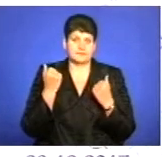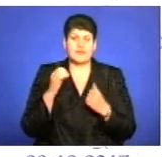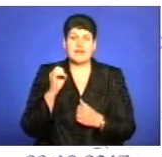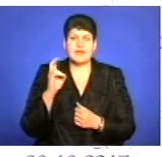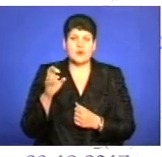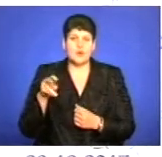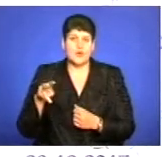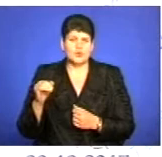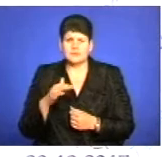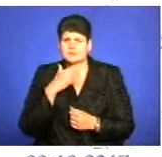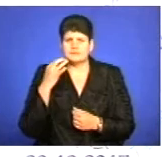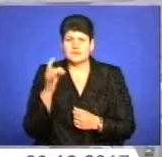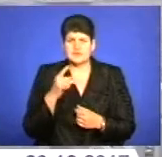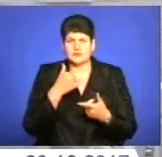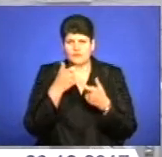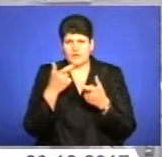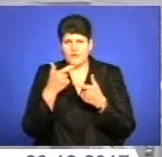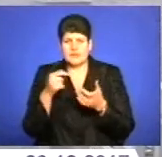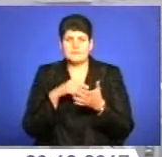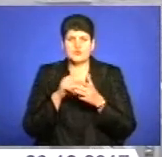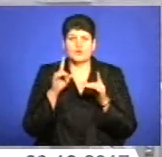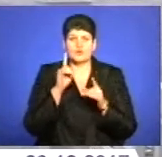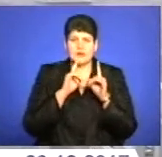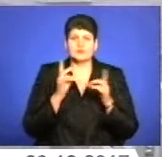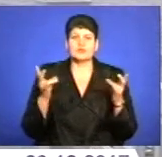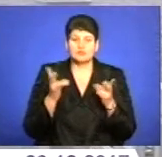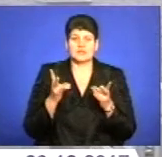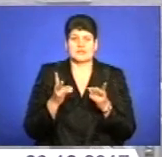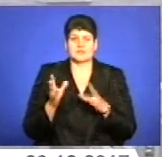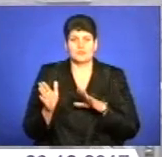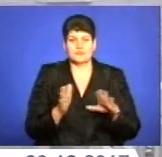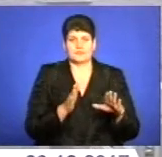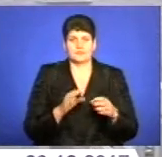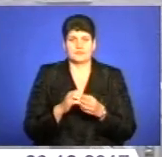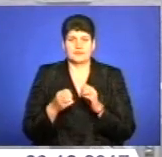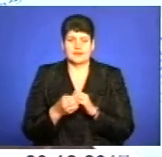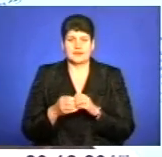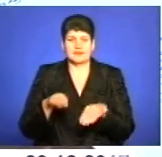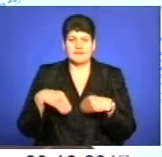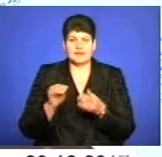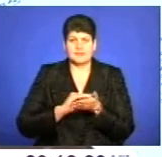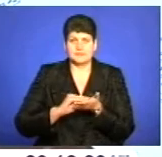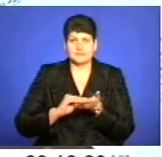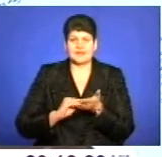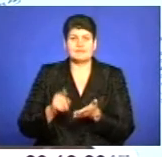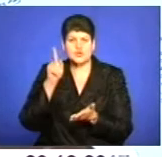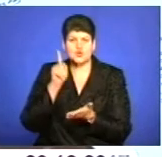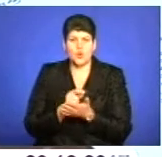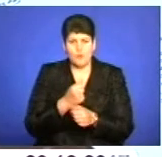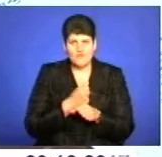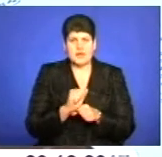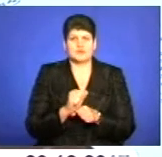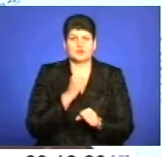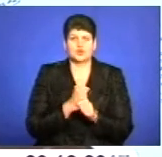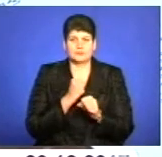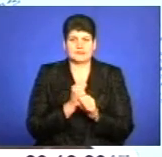неодноразово інформували міську раду про необхідність усунути недоліки. Видавали приписи, якими зобов'язували влаштувати